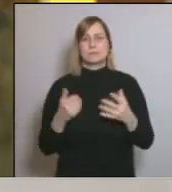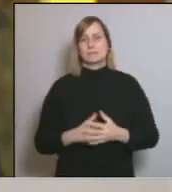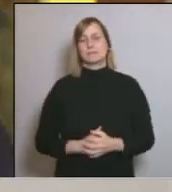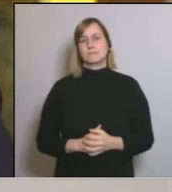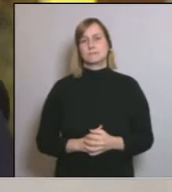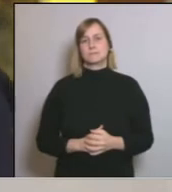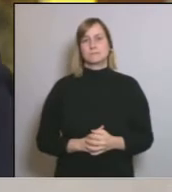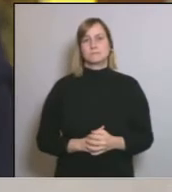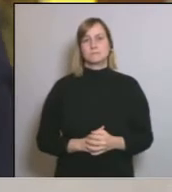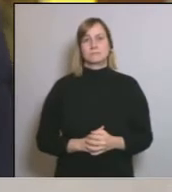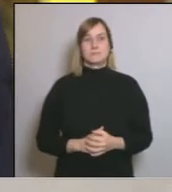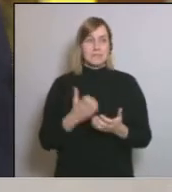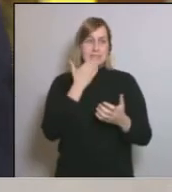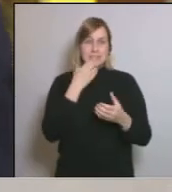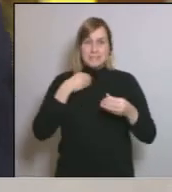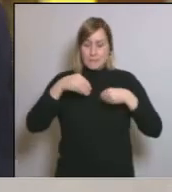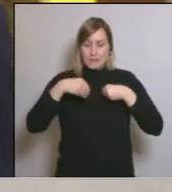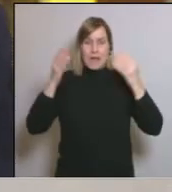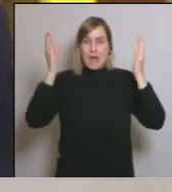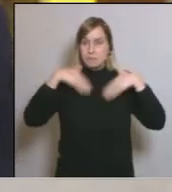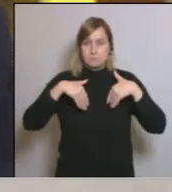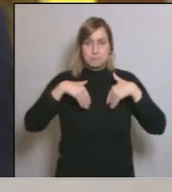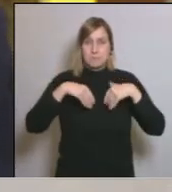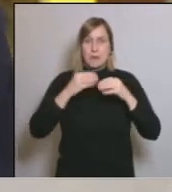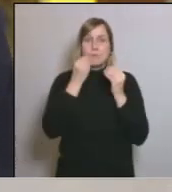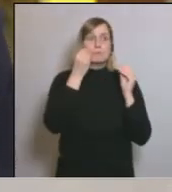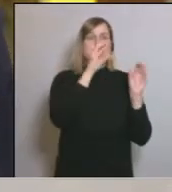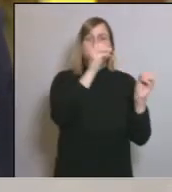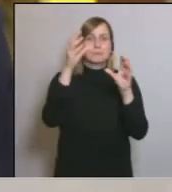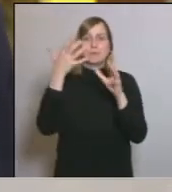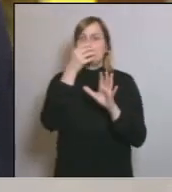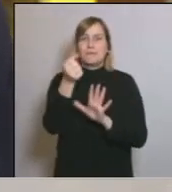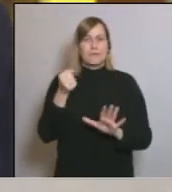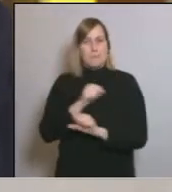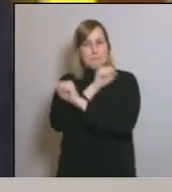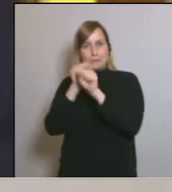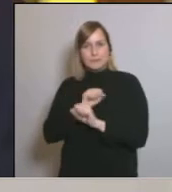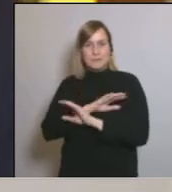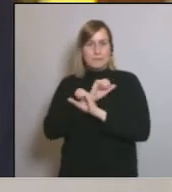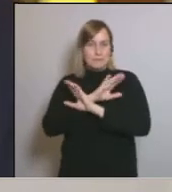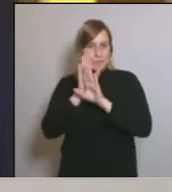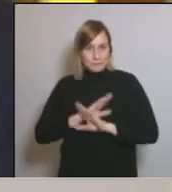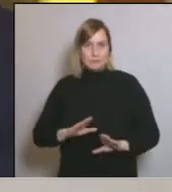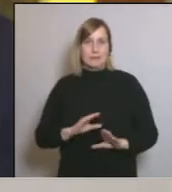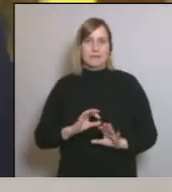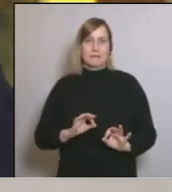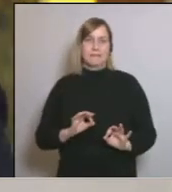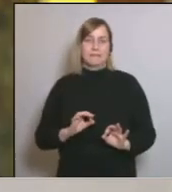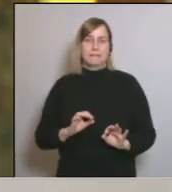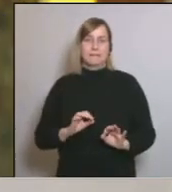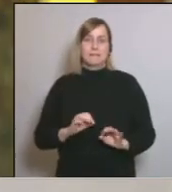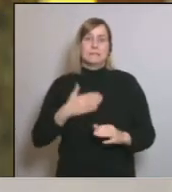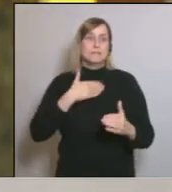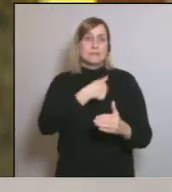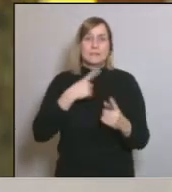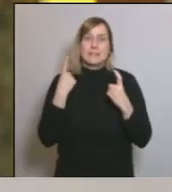Sense aquest material no podrem aturar el contagi i l'expansió del coronavirus. Necessitem protegir els que ens estan protegint